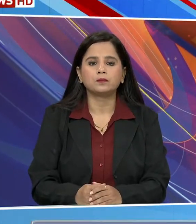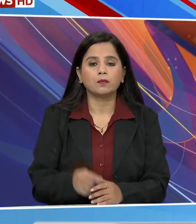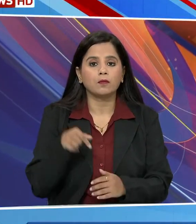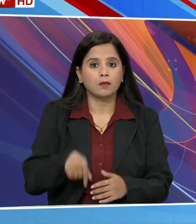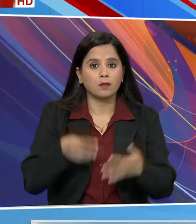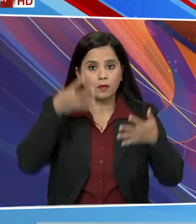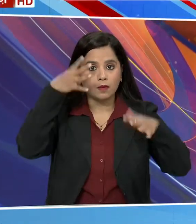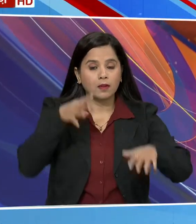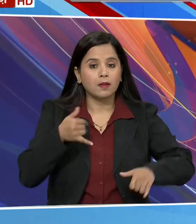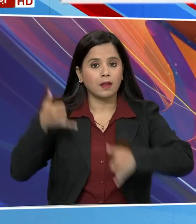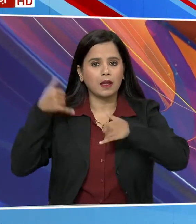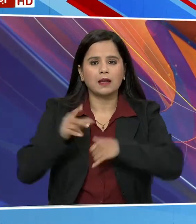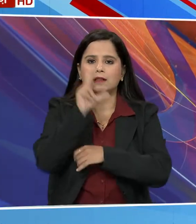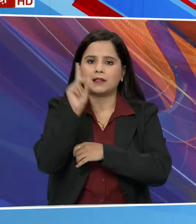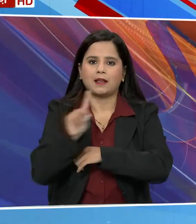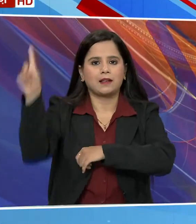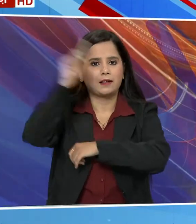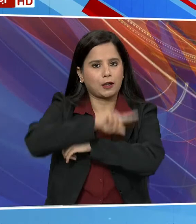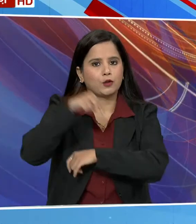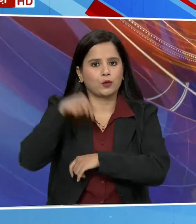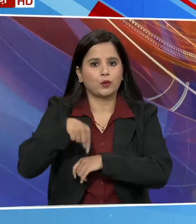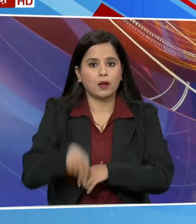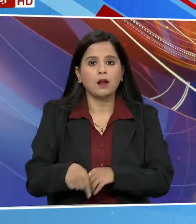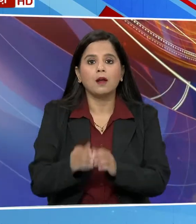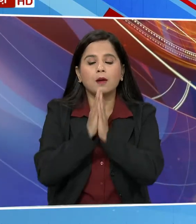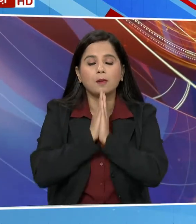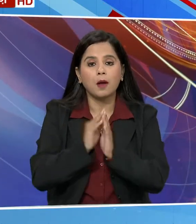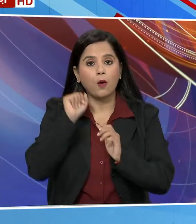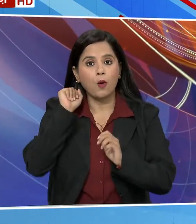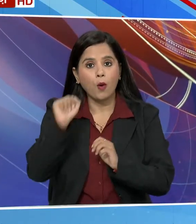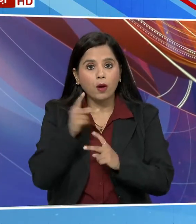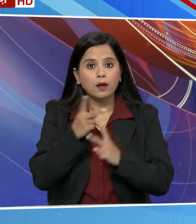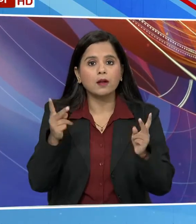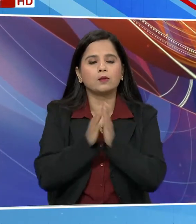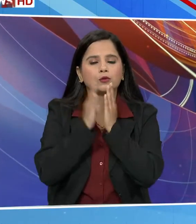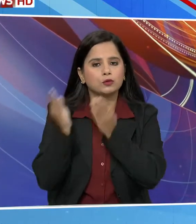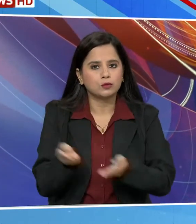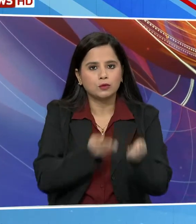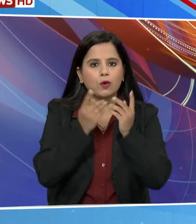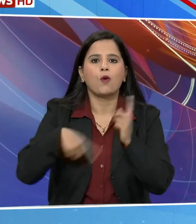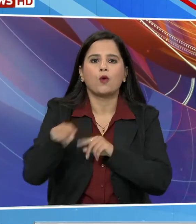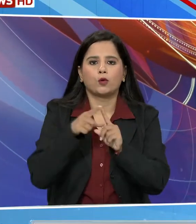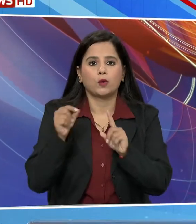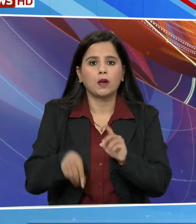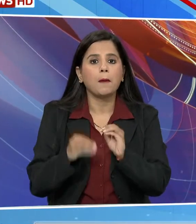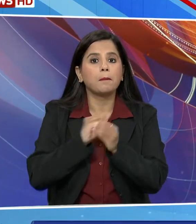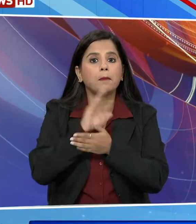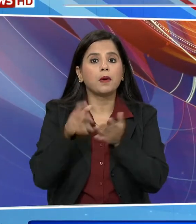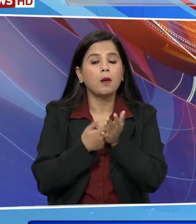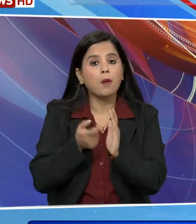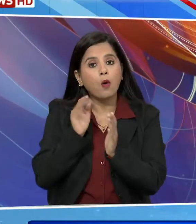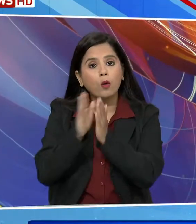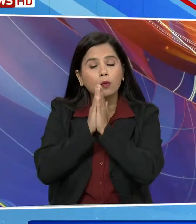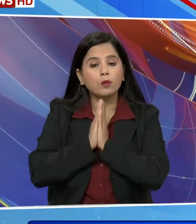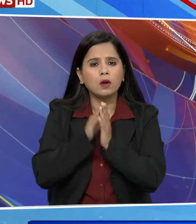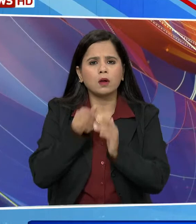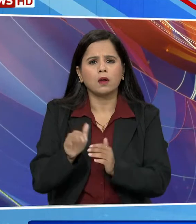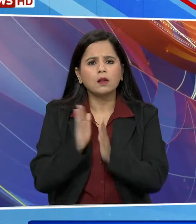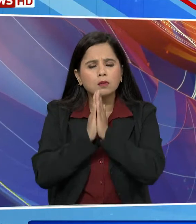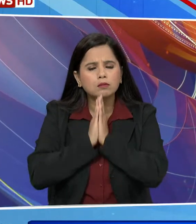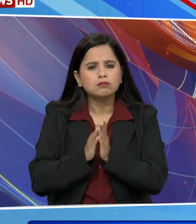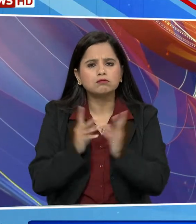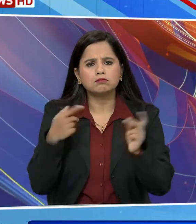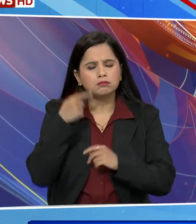आज श्यारदीन अव्रात्र का दूसरा दिन है इजिन माब्रमचारणी की पूजा अरिशना की जाती है माब्रमचारणी तब त्याग वेरागय